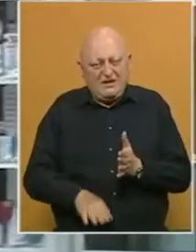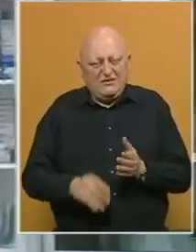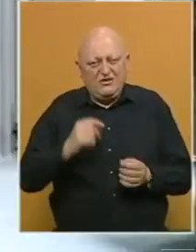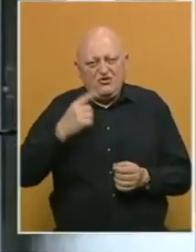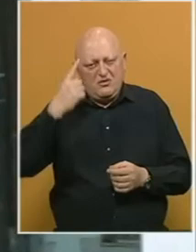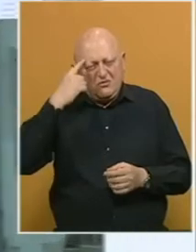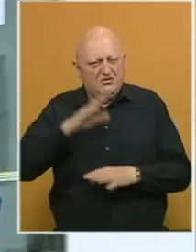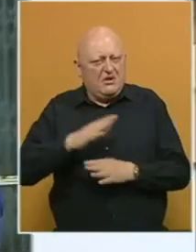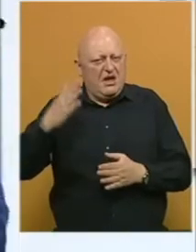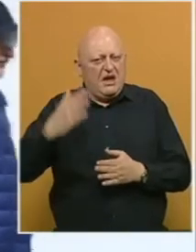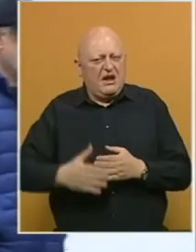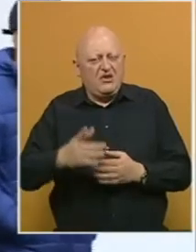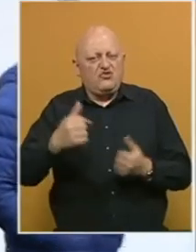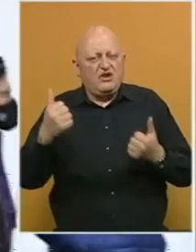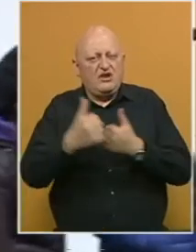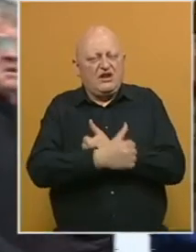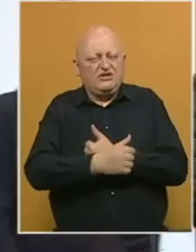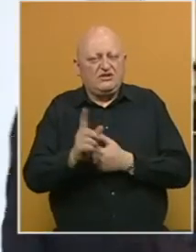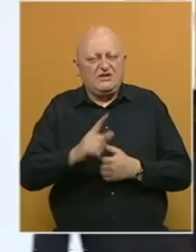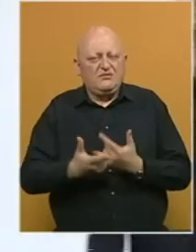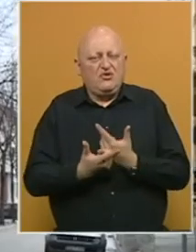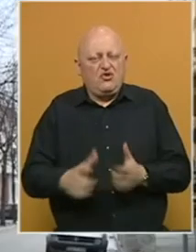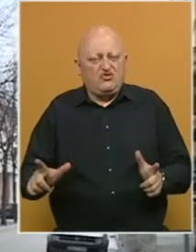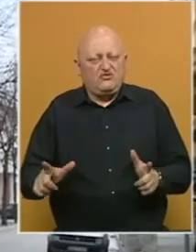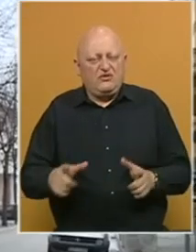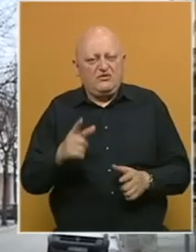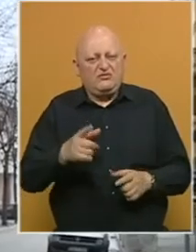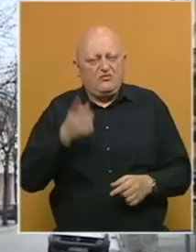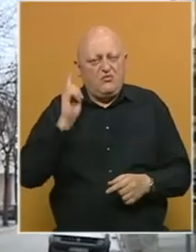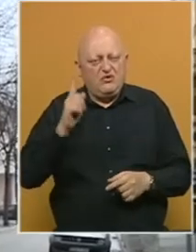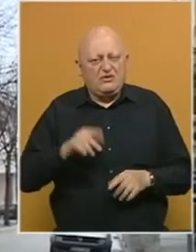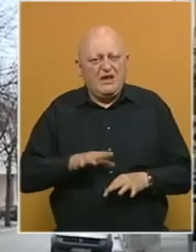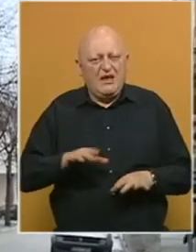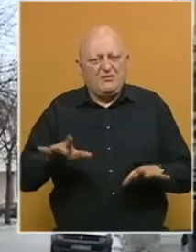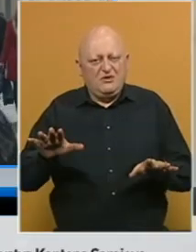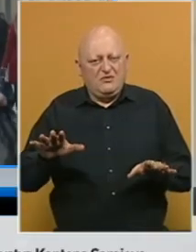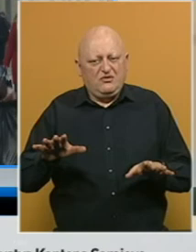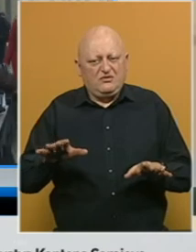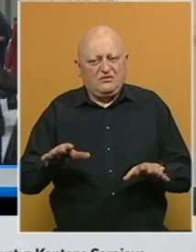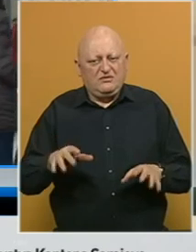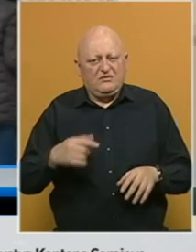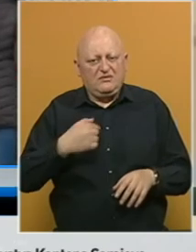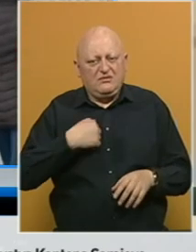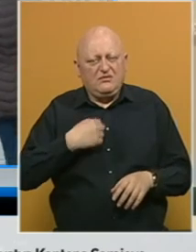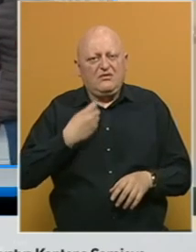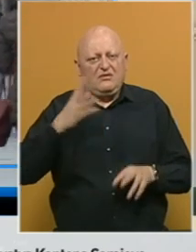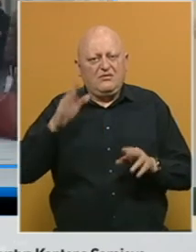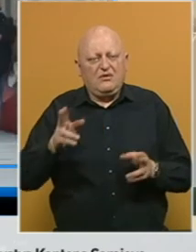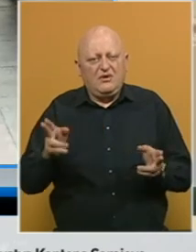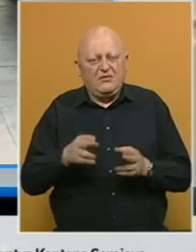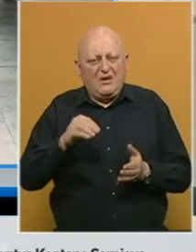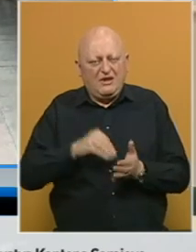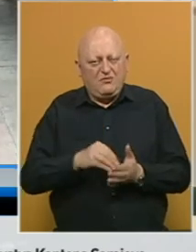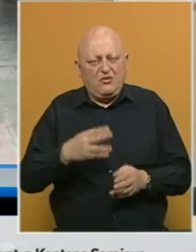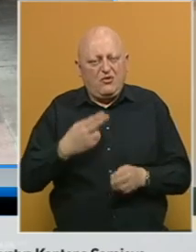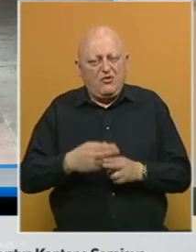ljudi pomisle kako je kraj i to je greška koju si ne smijemo dozvogiti, upozoravaju epidemiolozi. Dakle, mi kad imamo mali broj